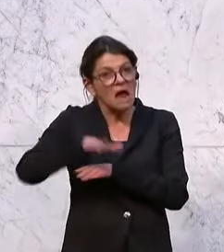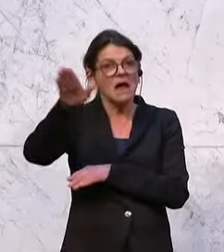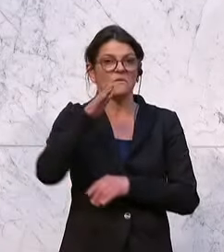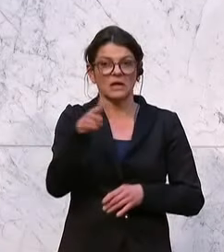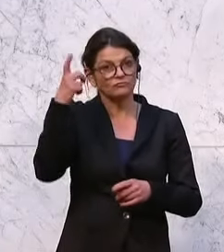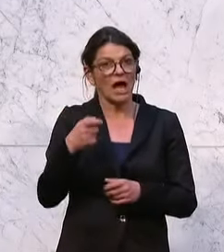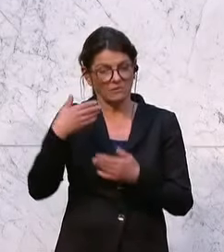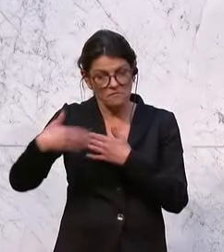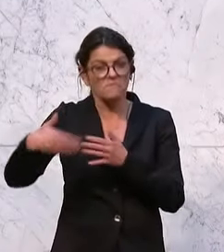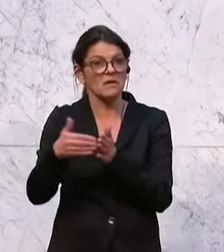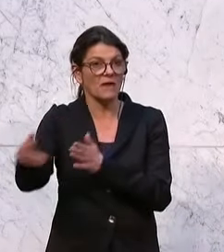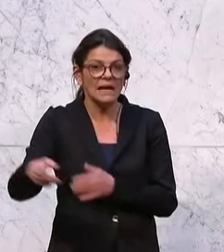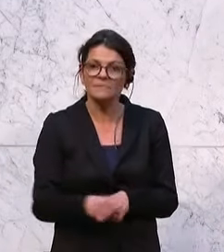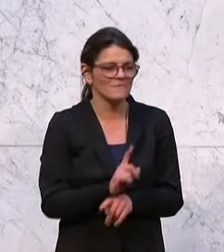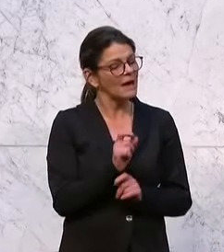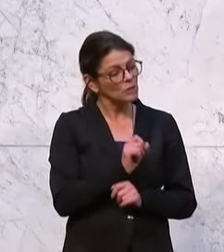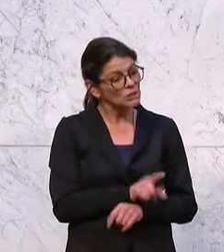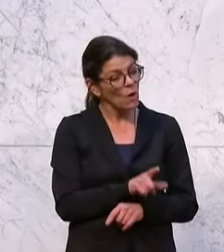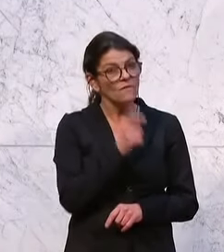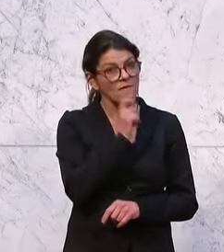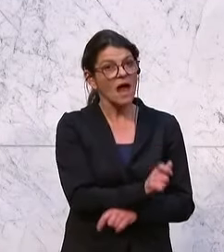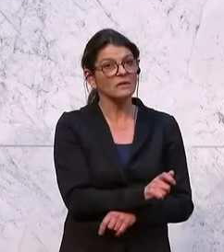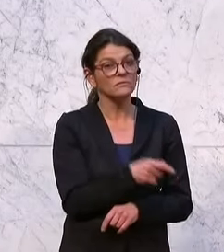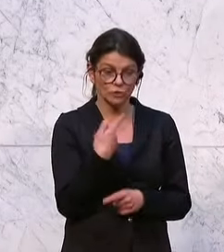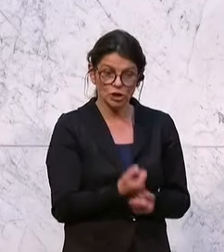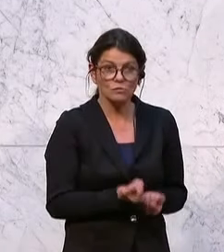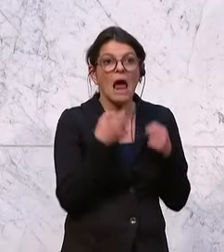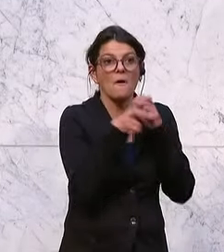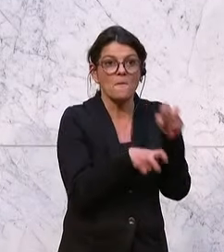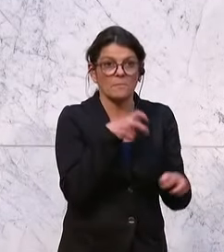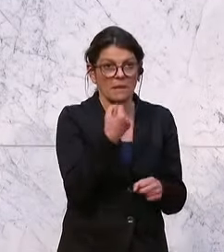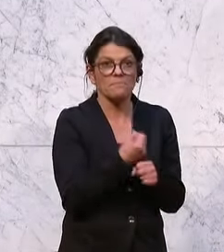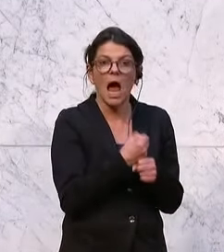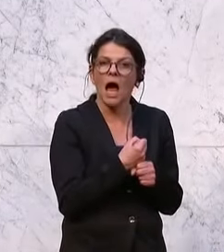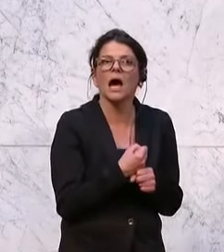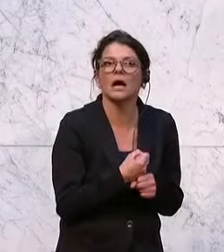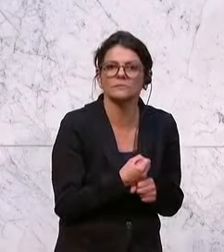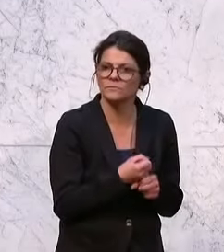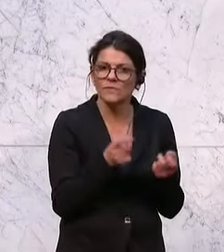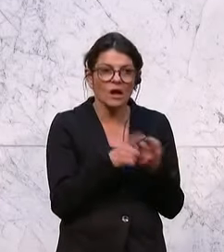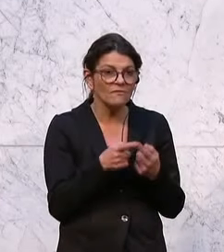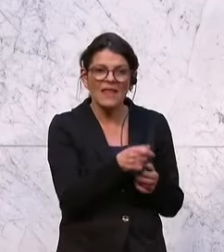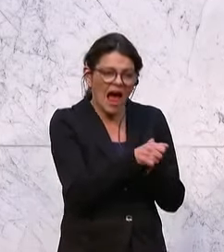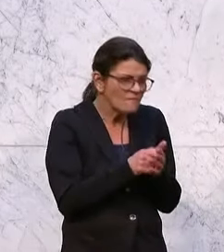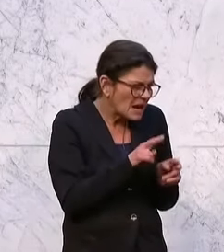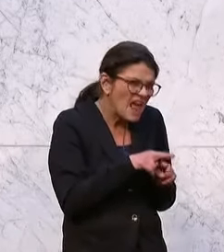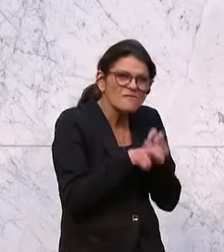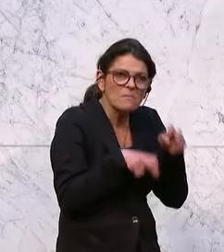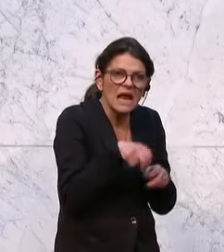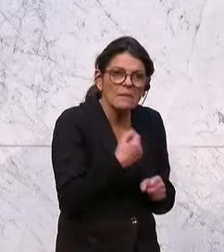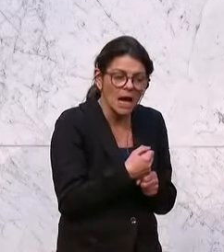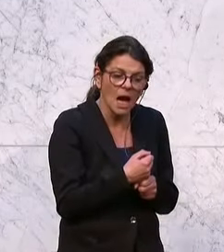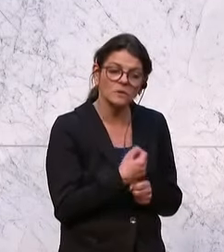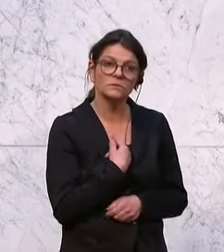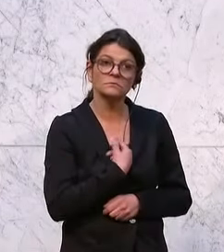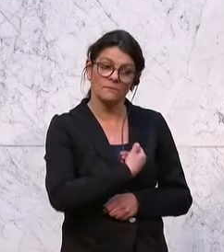Nein, es geht darum, auch schon Zwölfjährigen, die heute schwere Verbrechen begehen und wenn sie auch nur anfangen, kleine Verbrechen zu gehen, ihnen